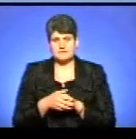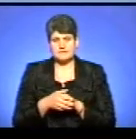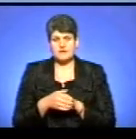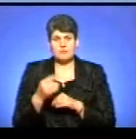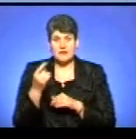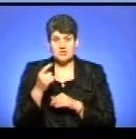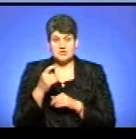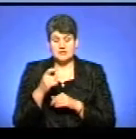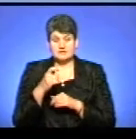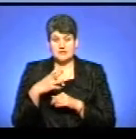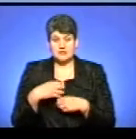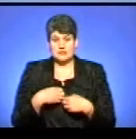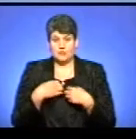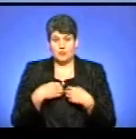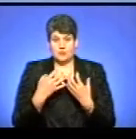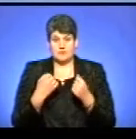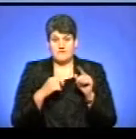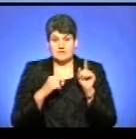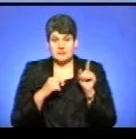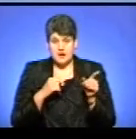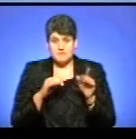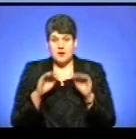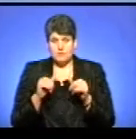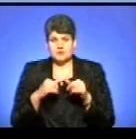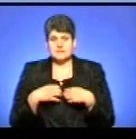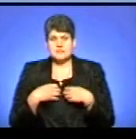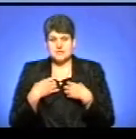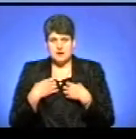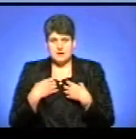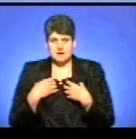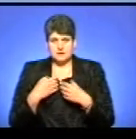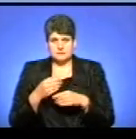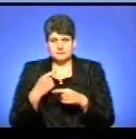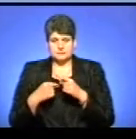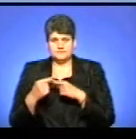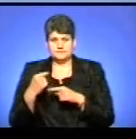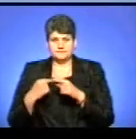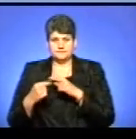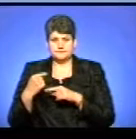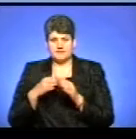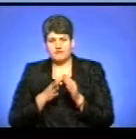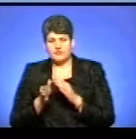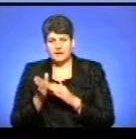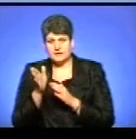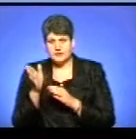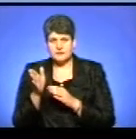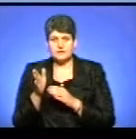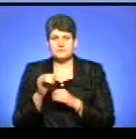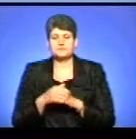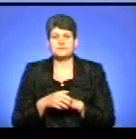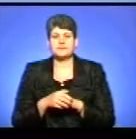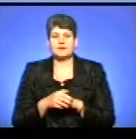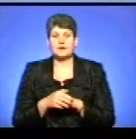хвилини страху я отримав там, а потім цей страх переборол, дав задню швидкість і помаленьку виїхав з того місця, де я заїхав.